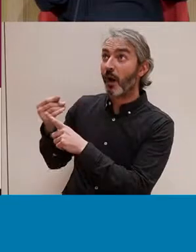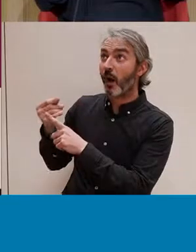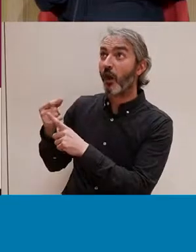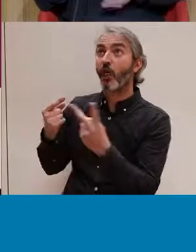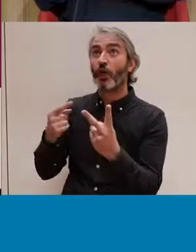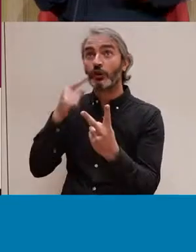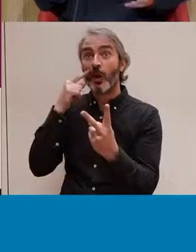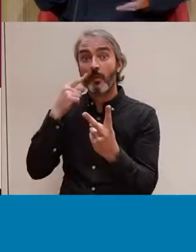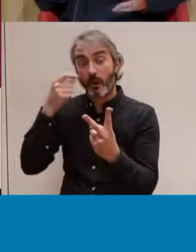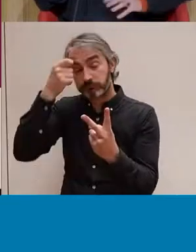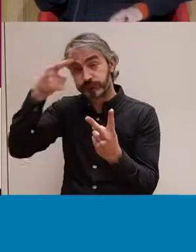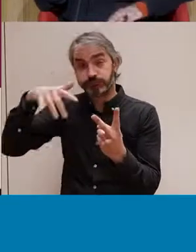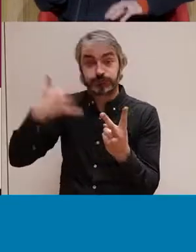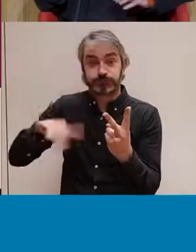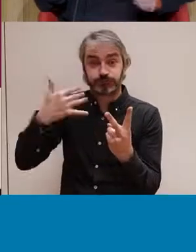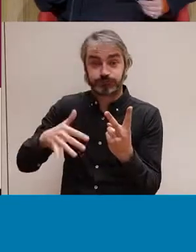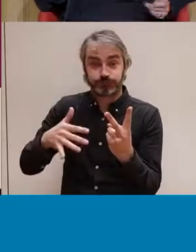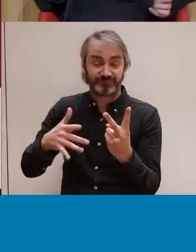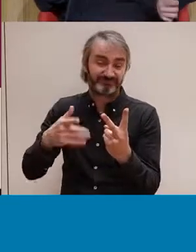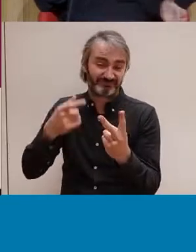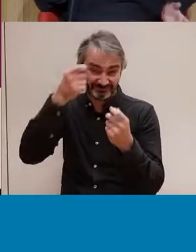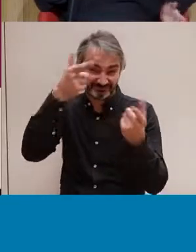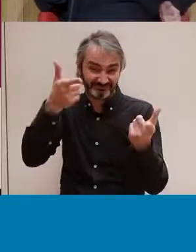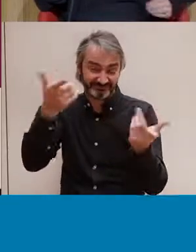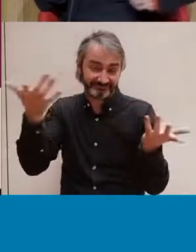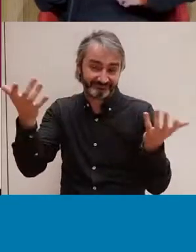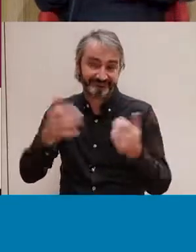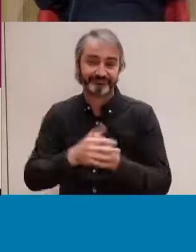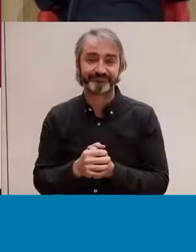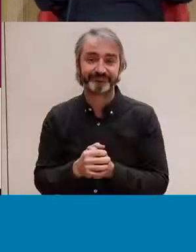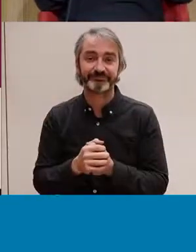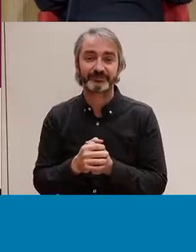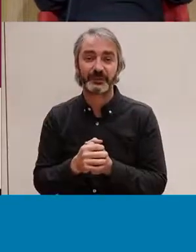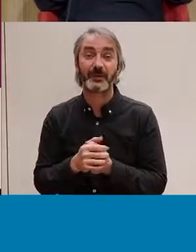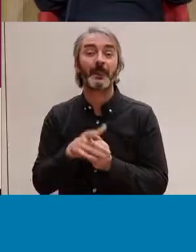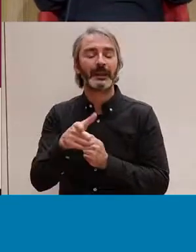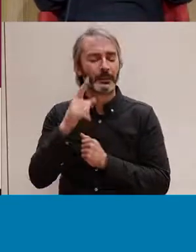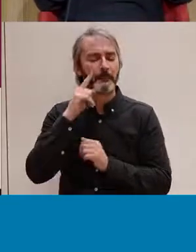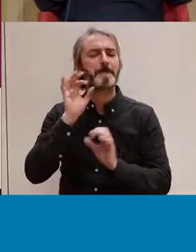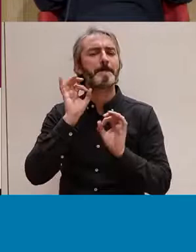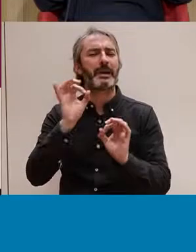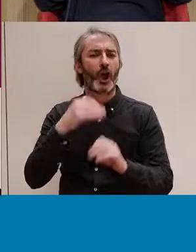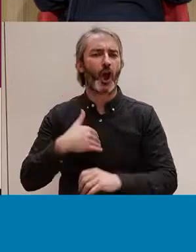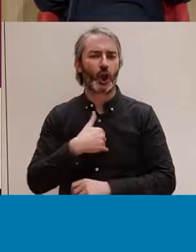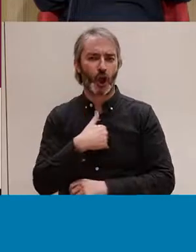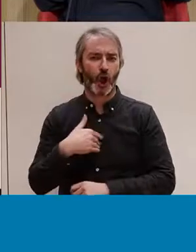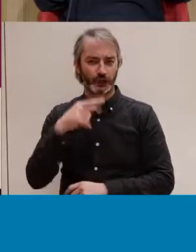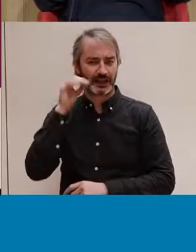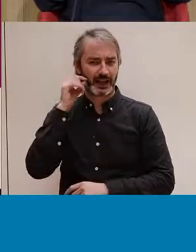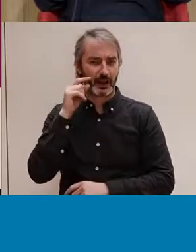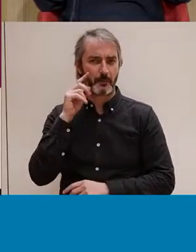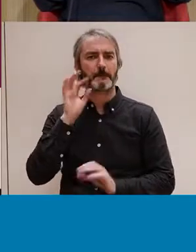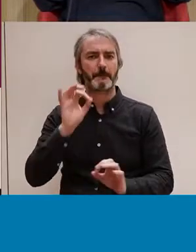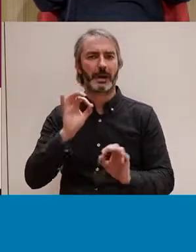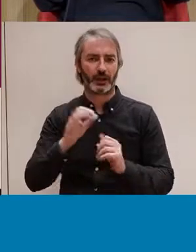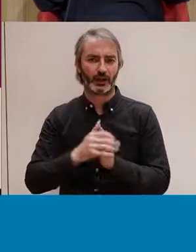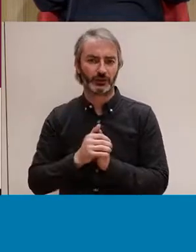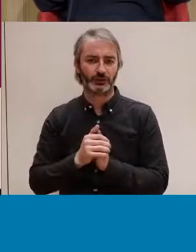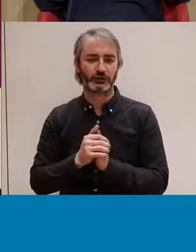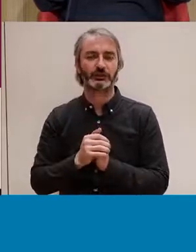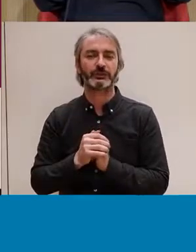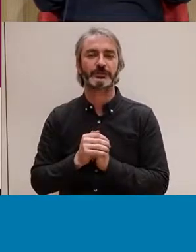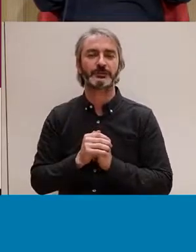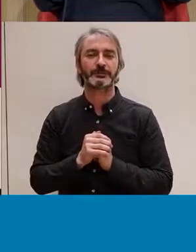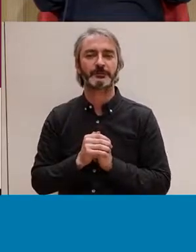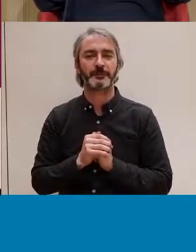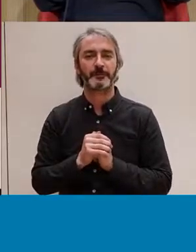una mica amb aquesta idea. Llavors, em semblen també molt perillosos aquests rols de gènere i aquesta visió, perquè creiem que també acaben